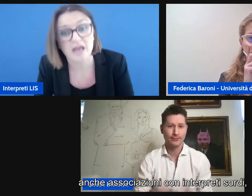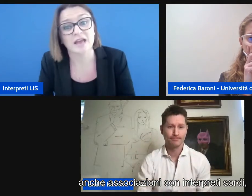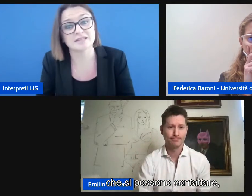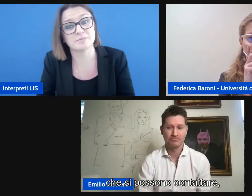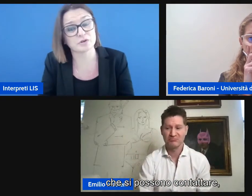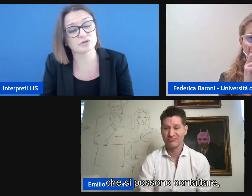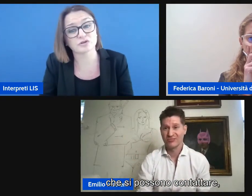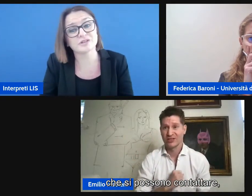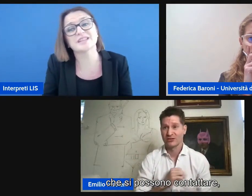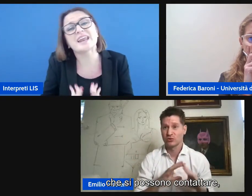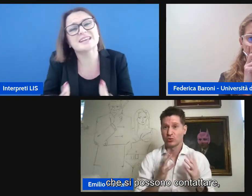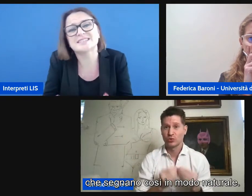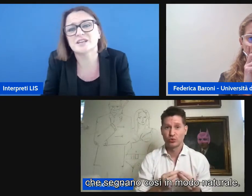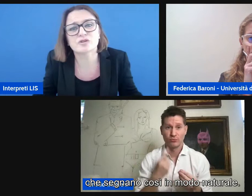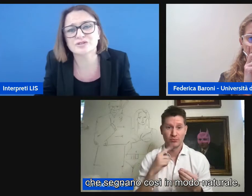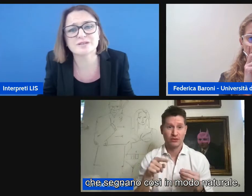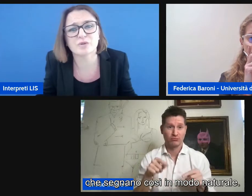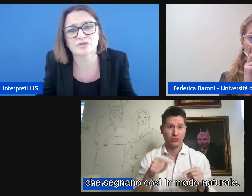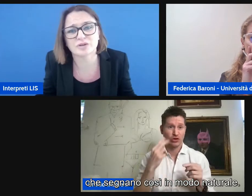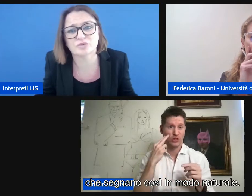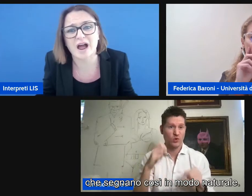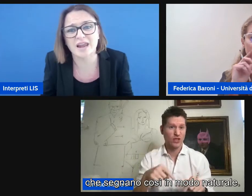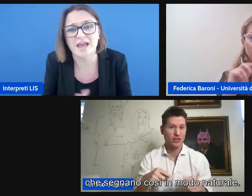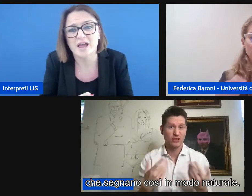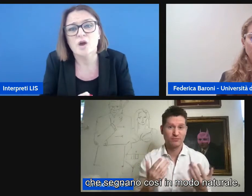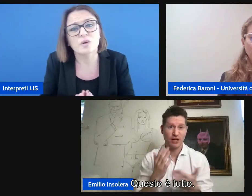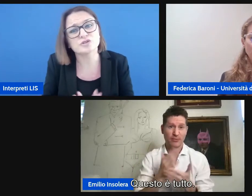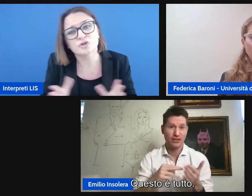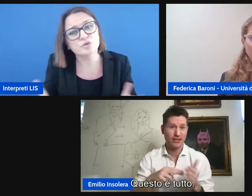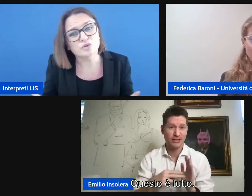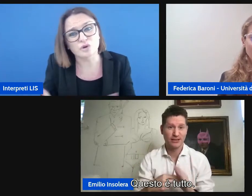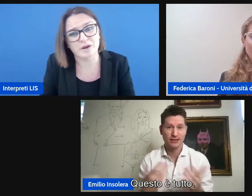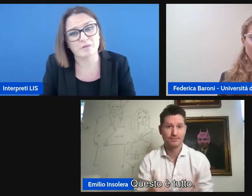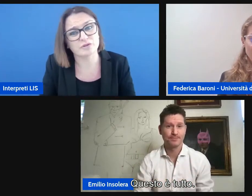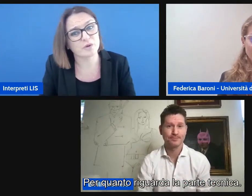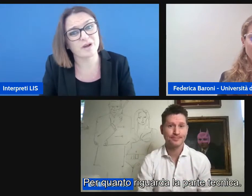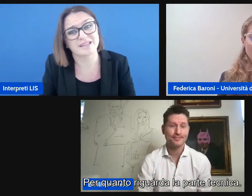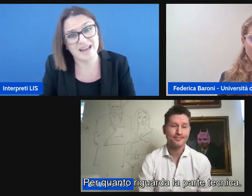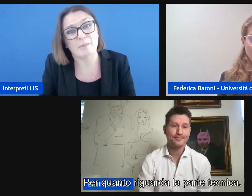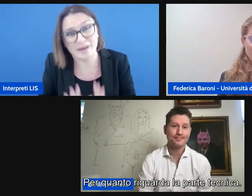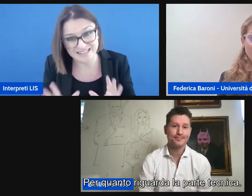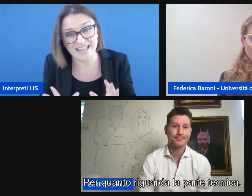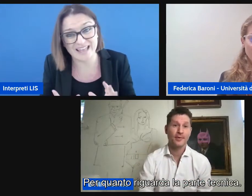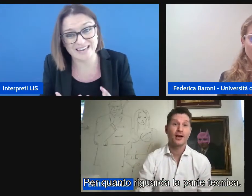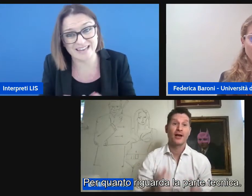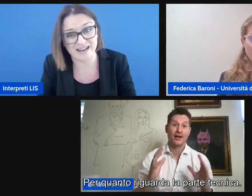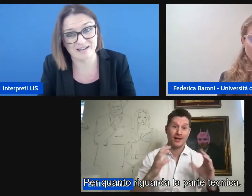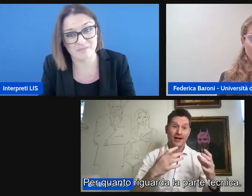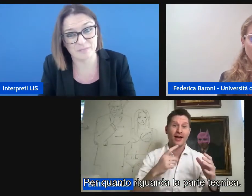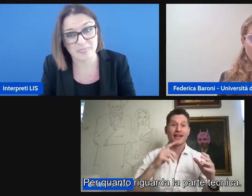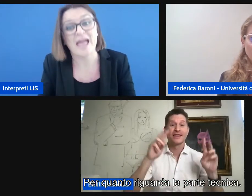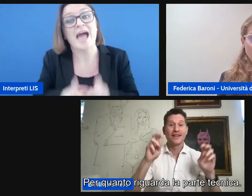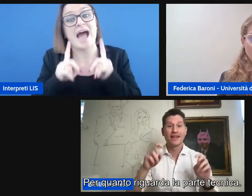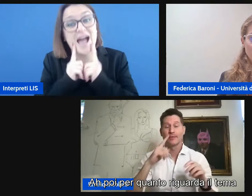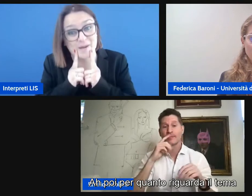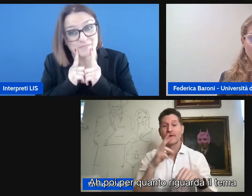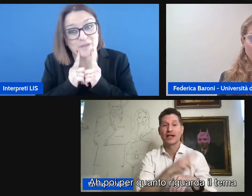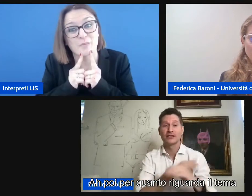sordi che si possono contattare che segnano così in modo naturale questo è tutto per quanto riguarda la parte tecnica